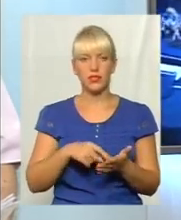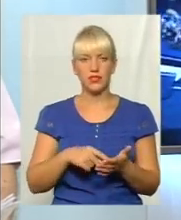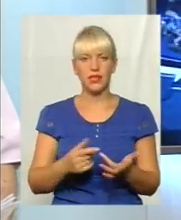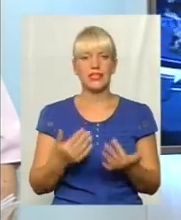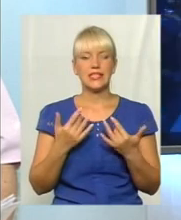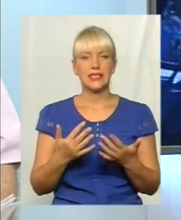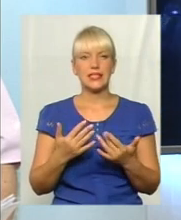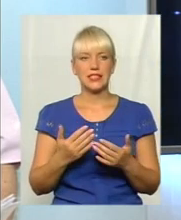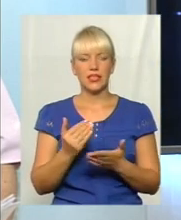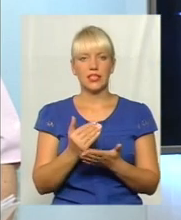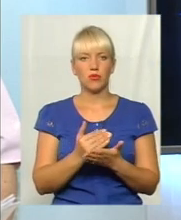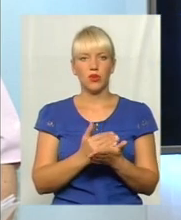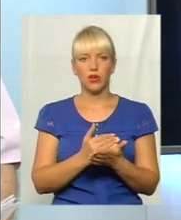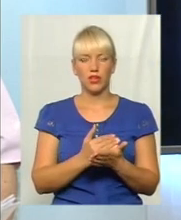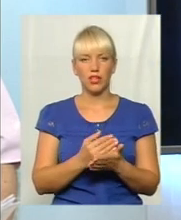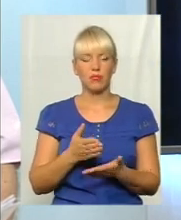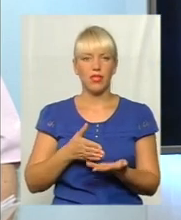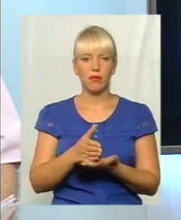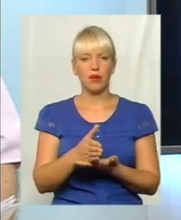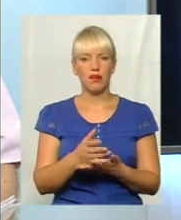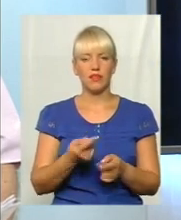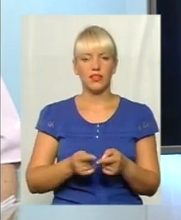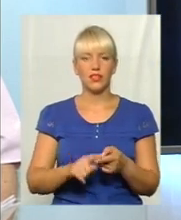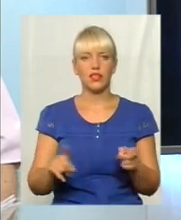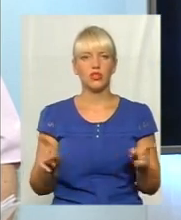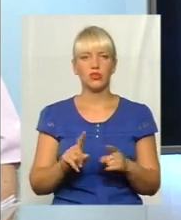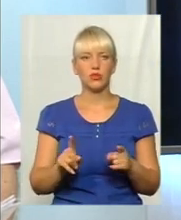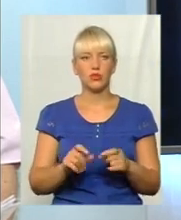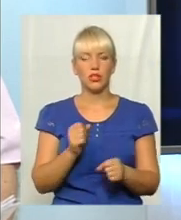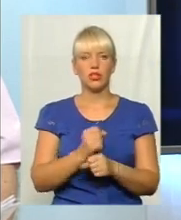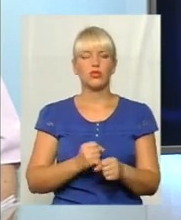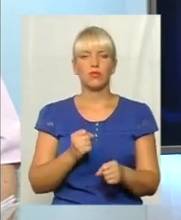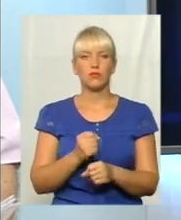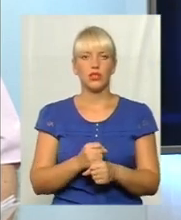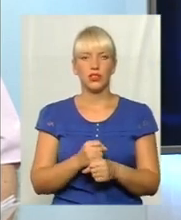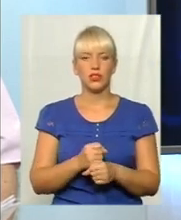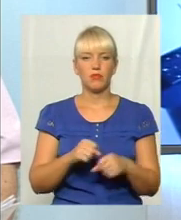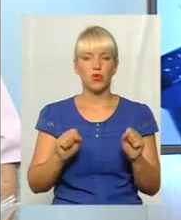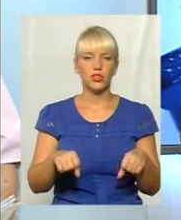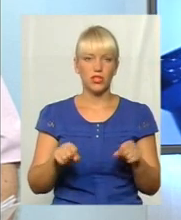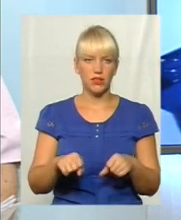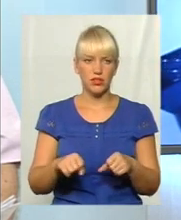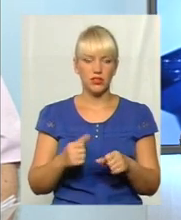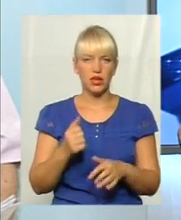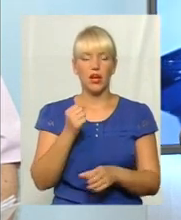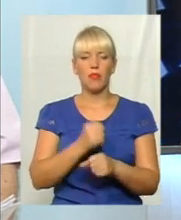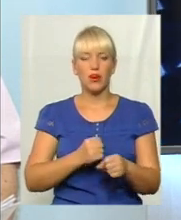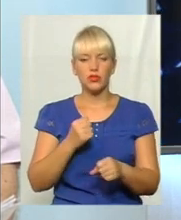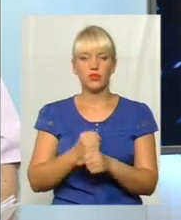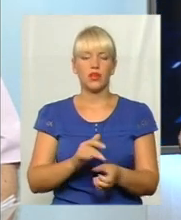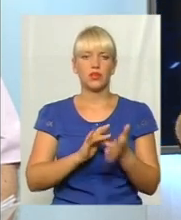скільки програм направлені саме на те, щоб зробити можливість там працювати,